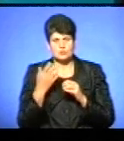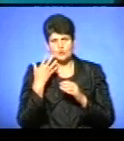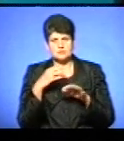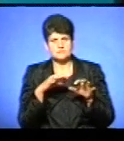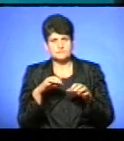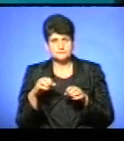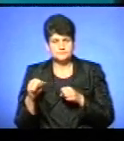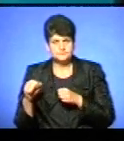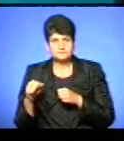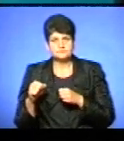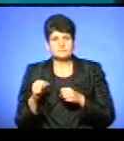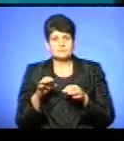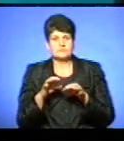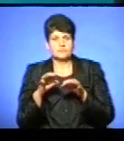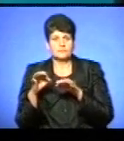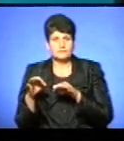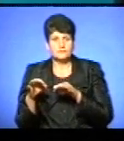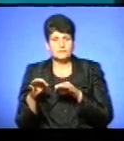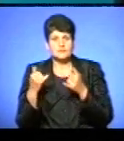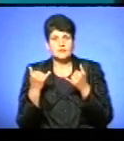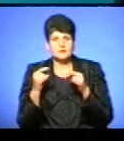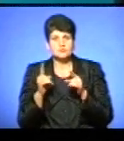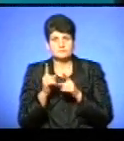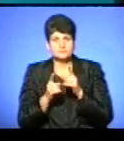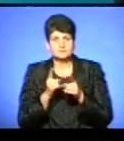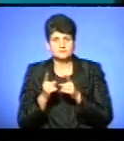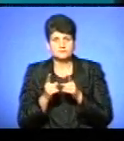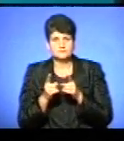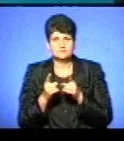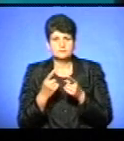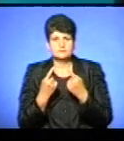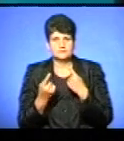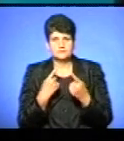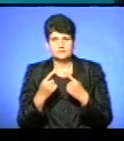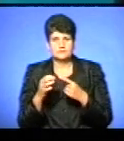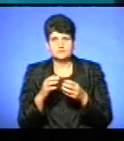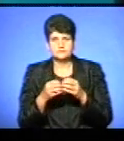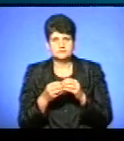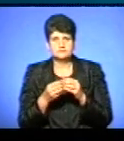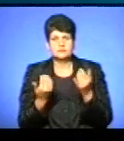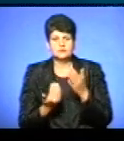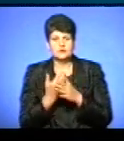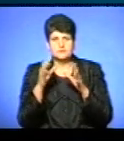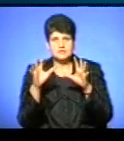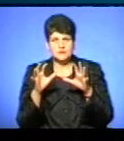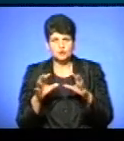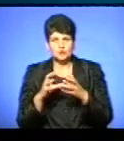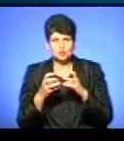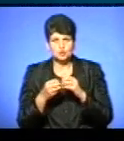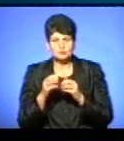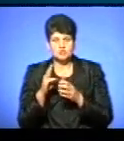забирати автомобіль. Автомобіль. Зараз чи щось зміниться, якщо ми говоримо про суми штрафів? Новим законом сум штрафів